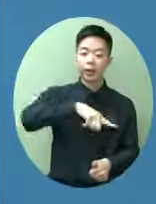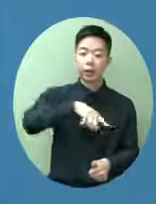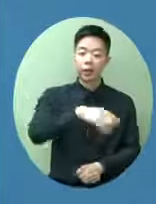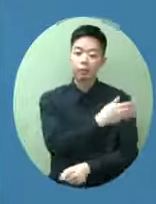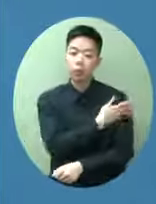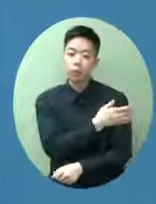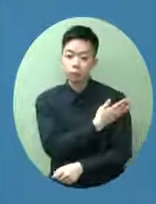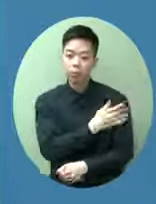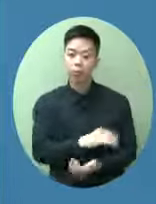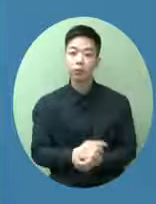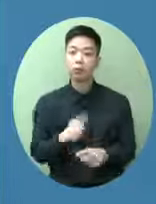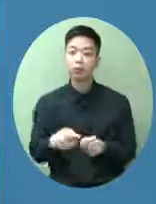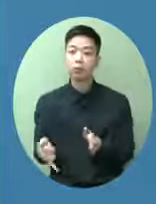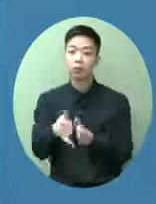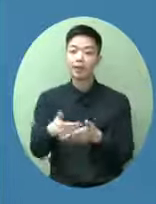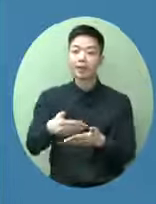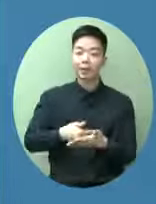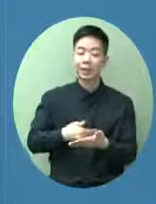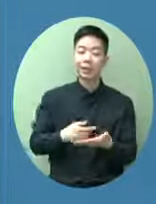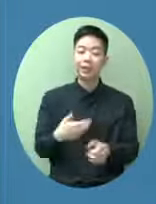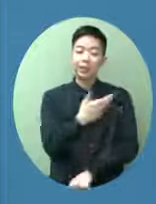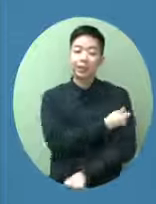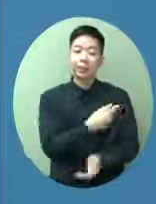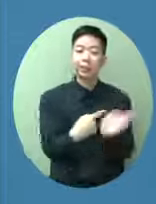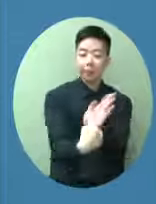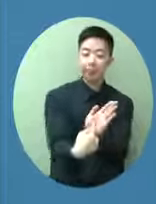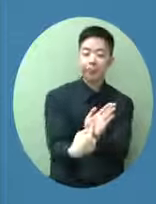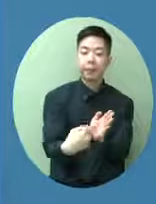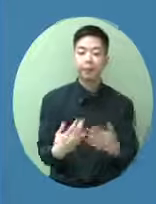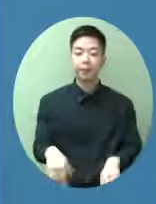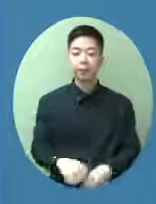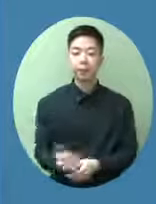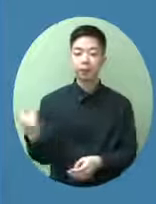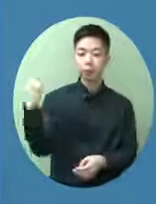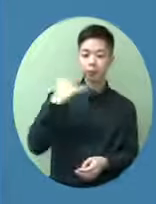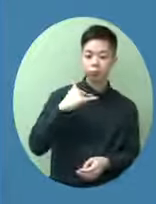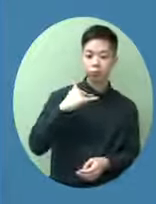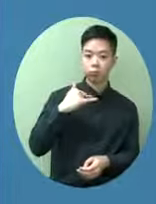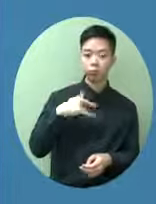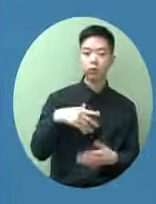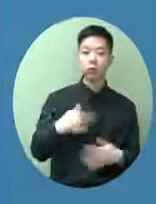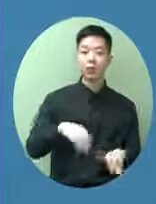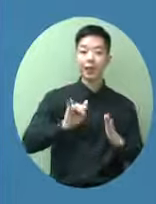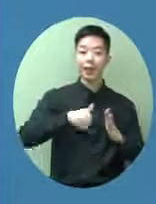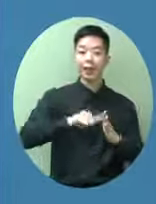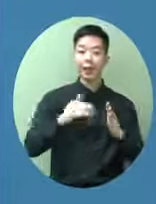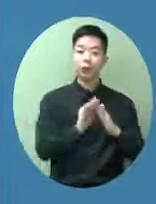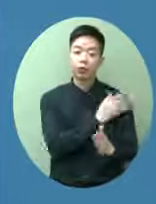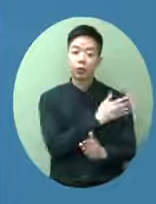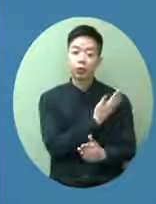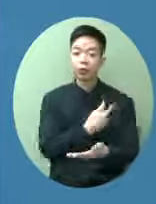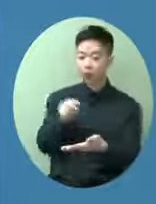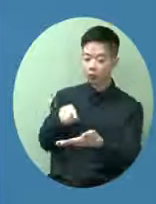提供這個針卡以及入境之後我們的同事都識別這個是拿著一張可以接